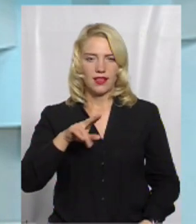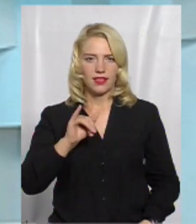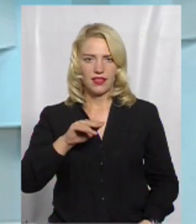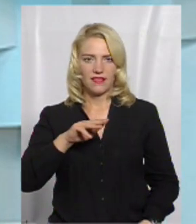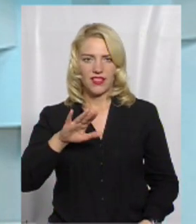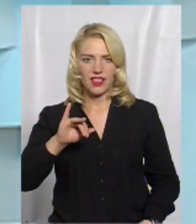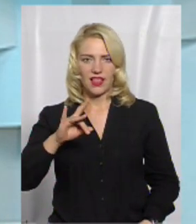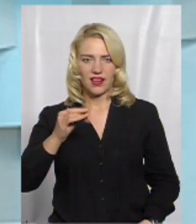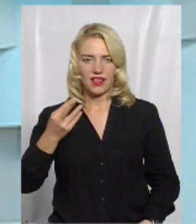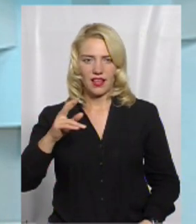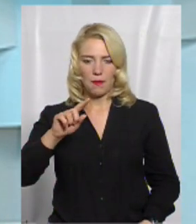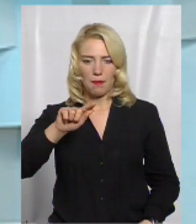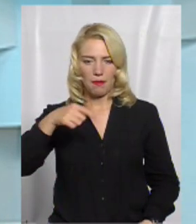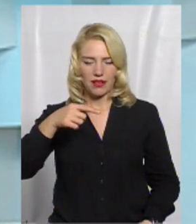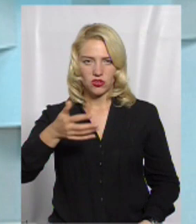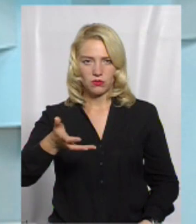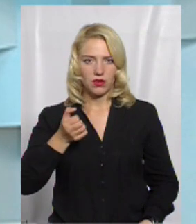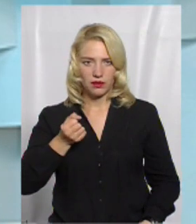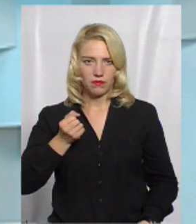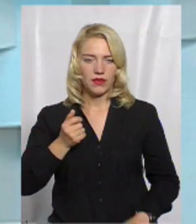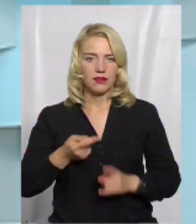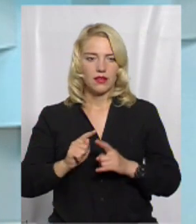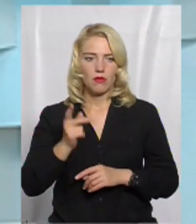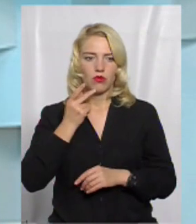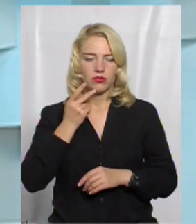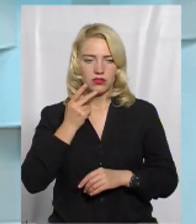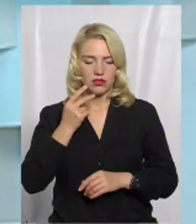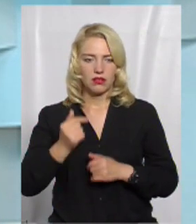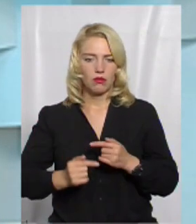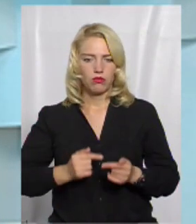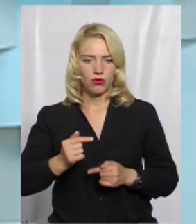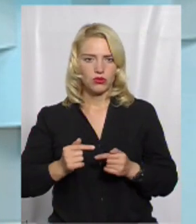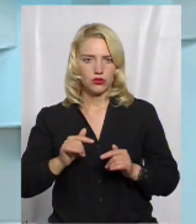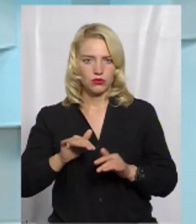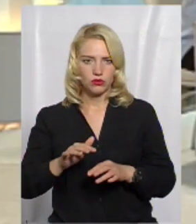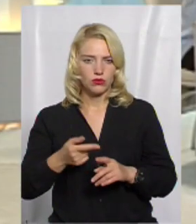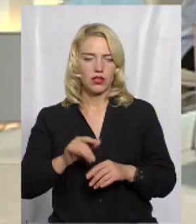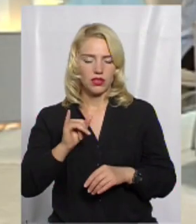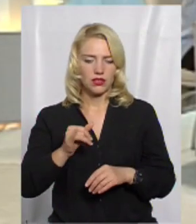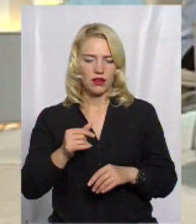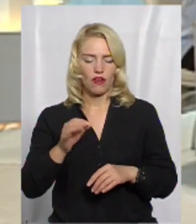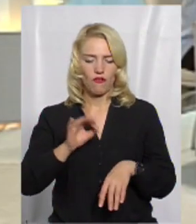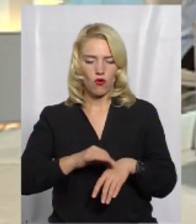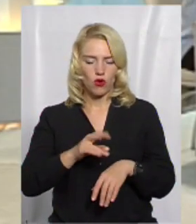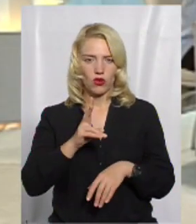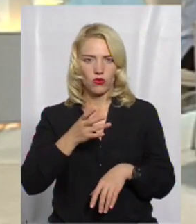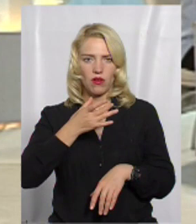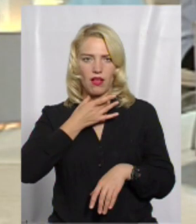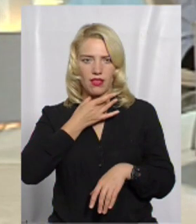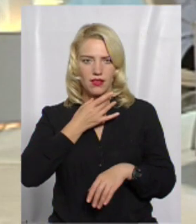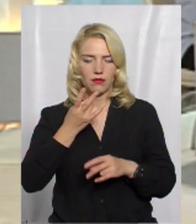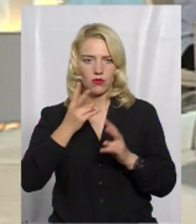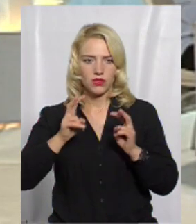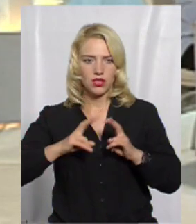дифтерію. Це постійна процедура, любий хворий з ангіною має обстежуватись на цей